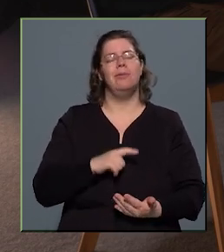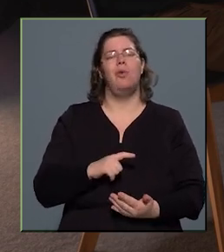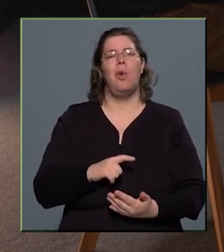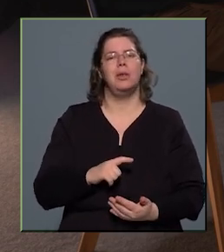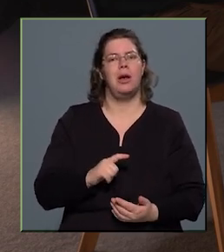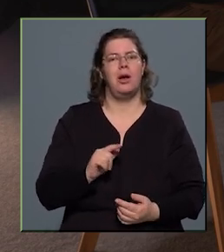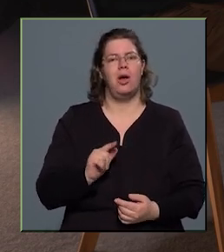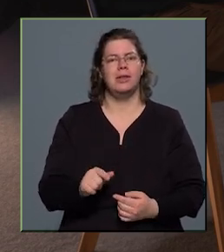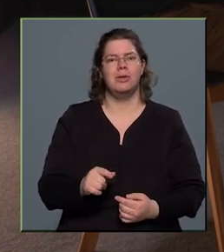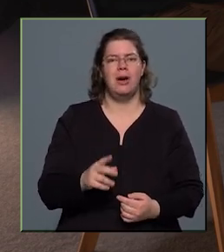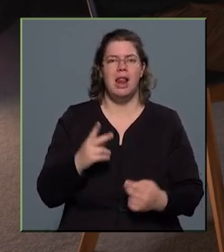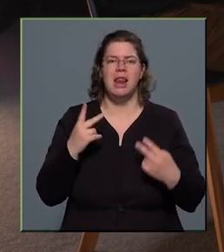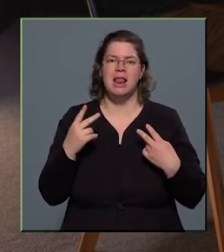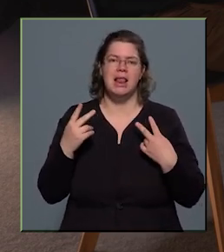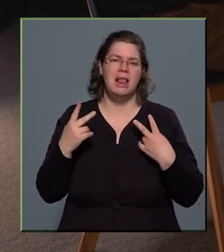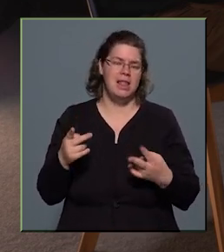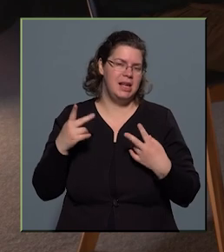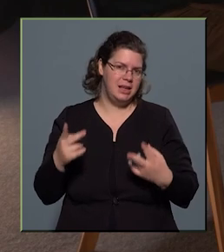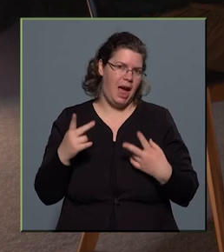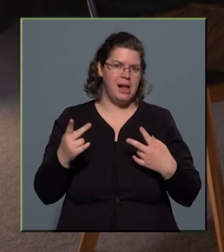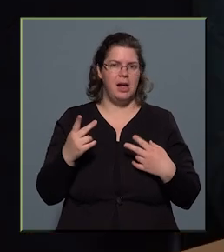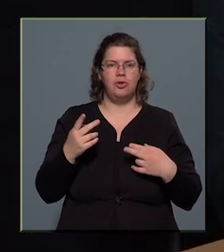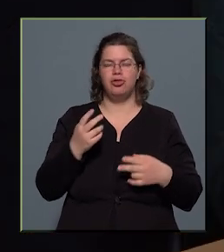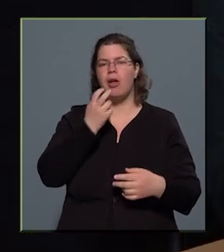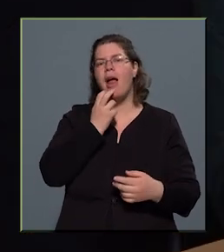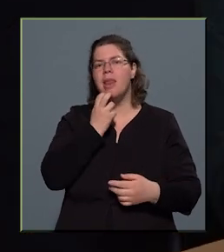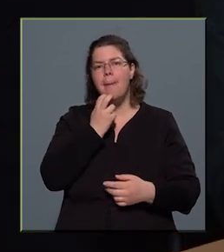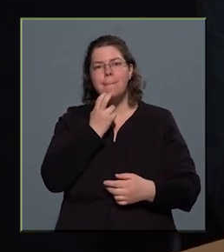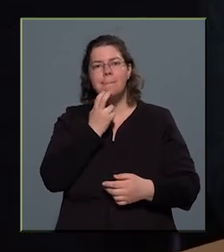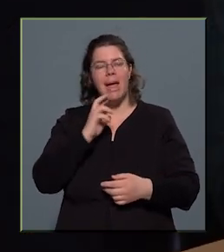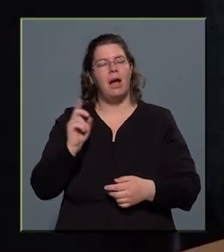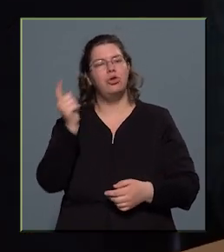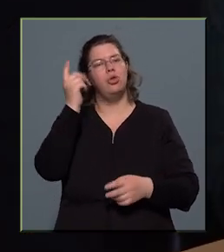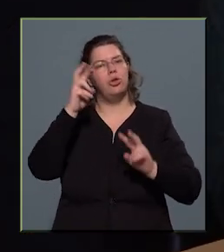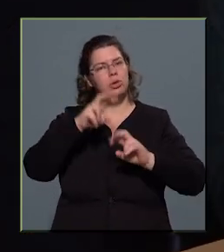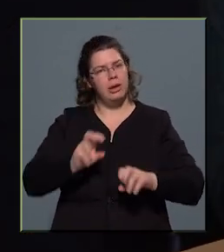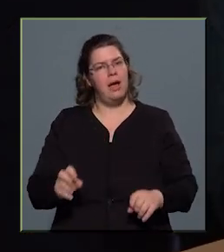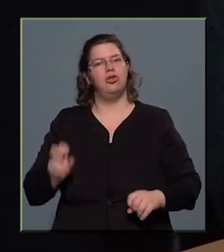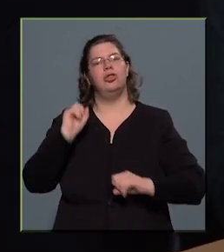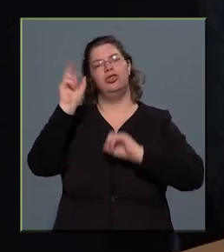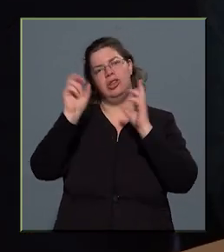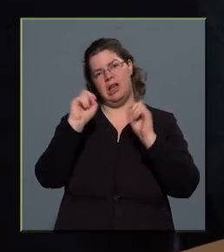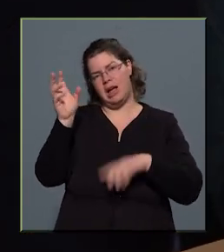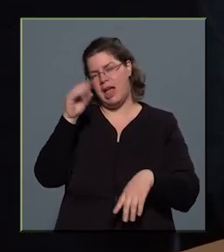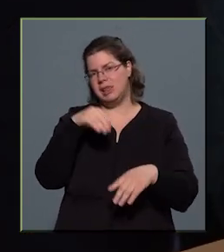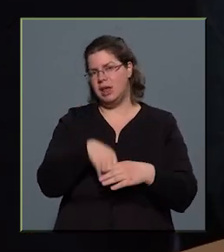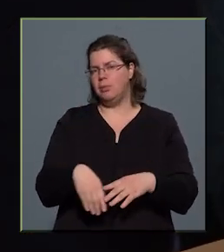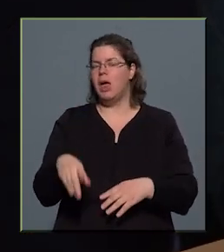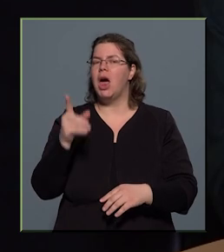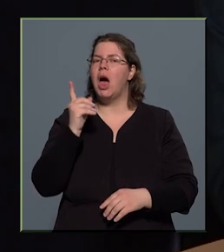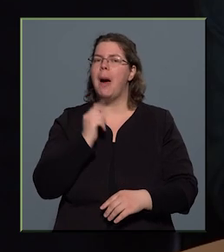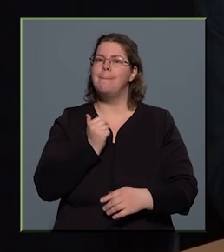a lényeges elemek az űrkutatásban, a csillagászatban, amelyekre